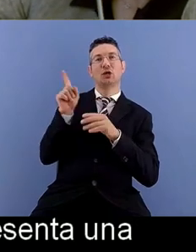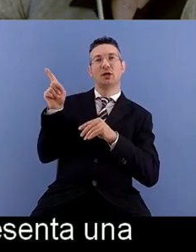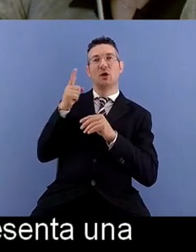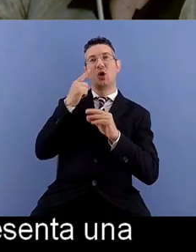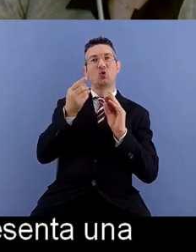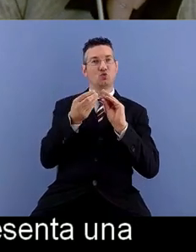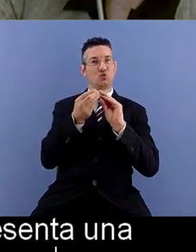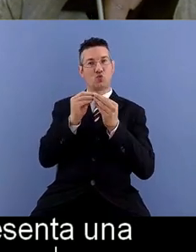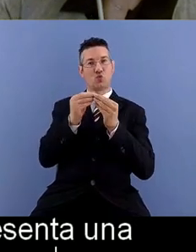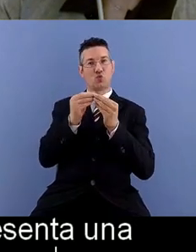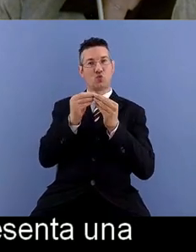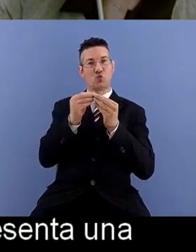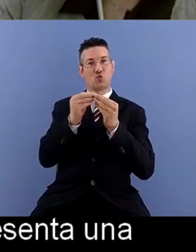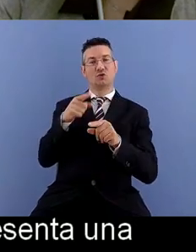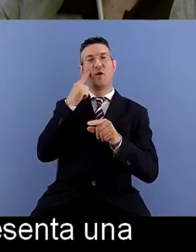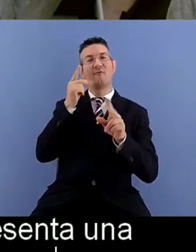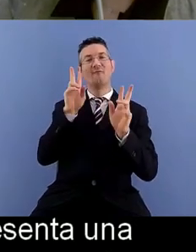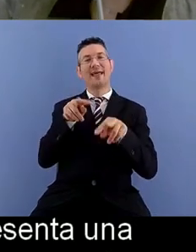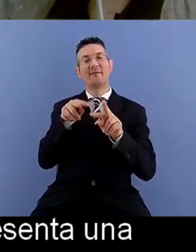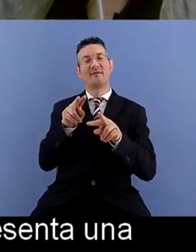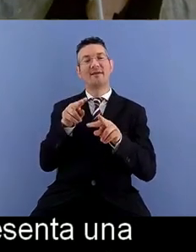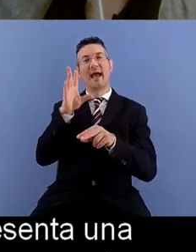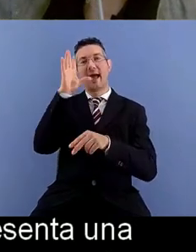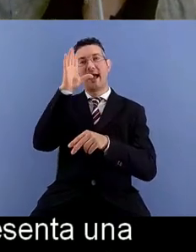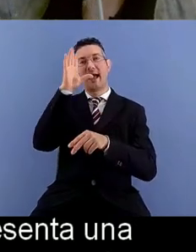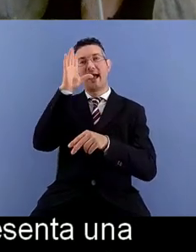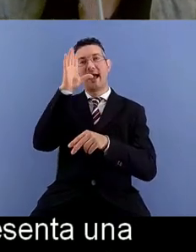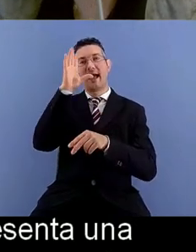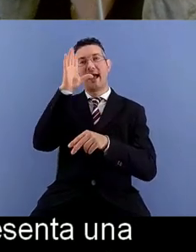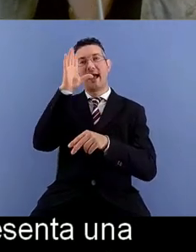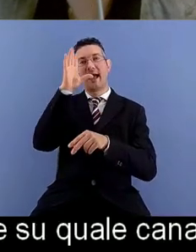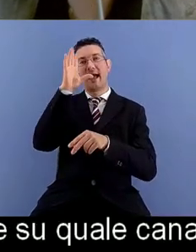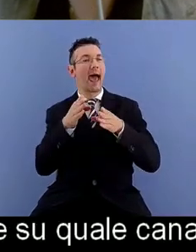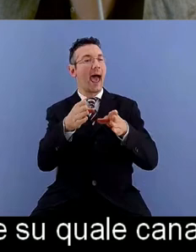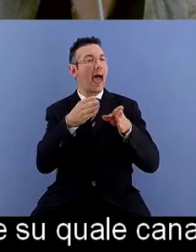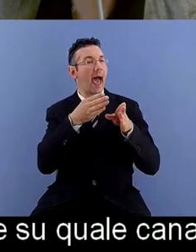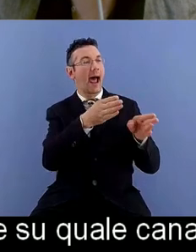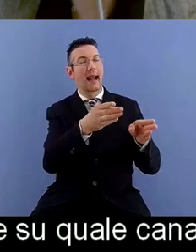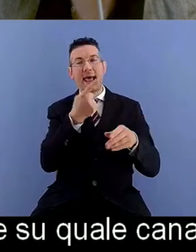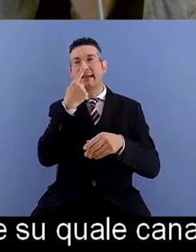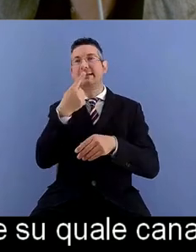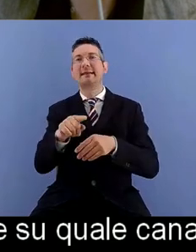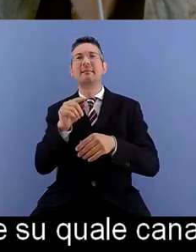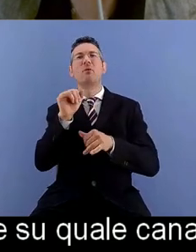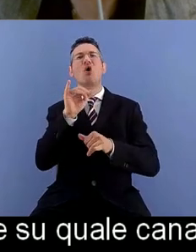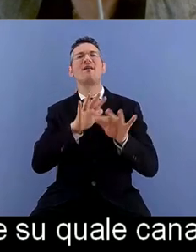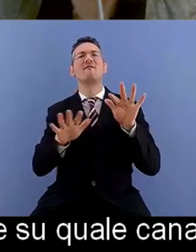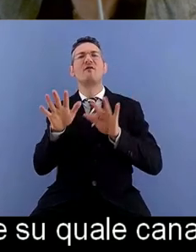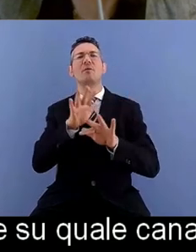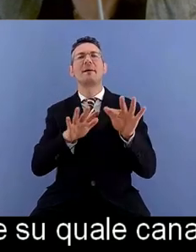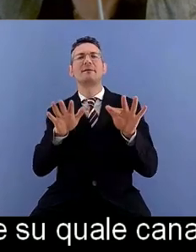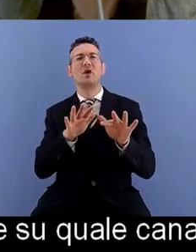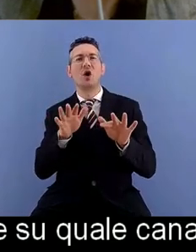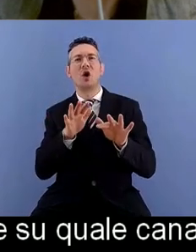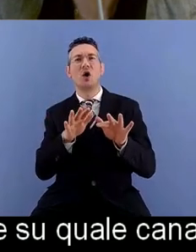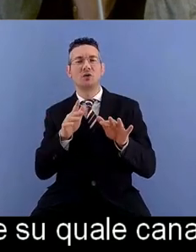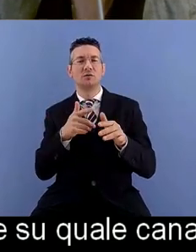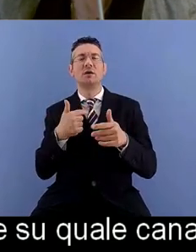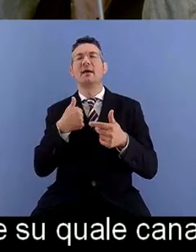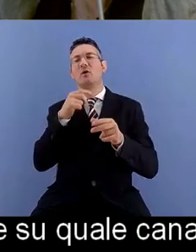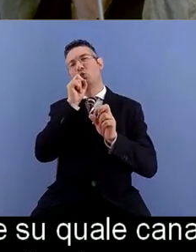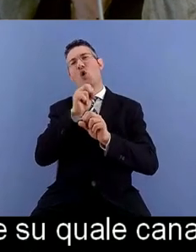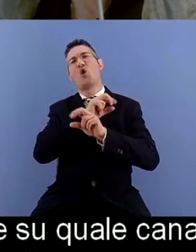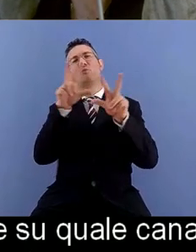quale canale e quale tipologia di informazioni vengono fornite in una data comunicazione